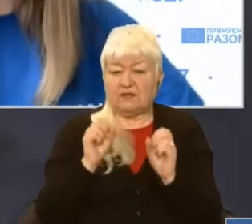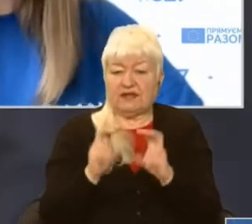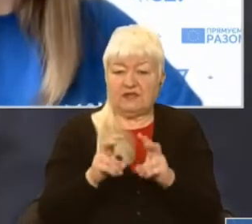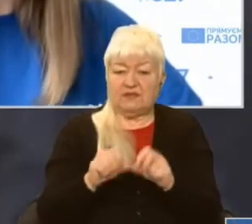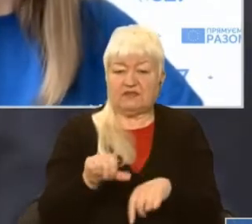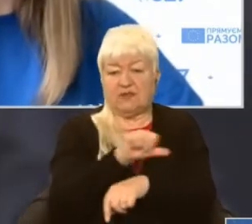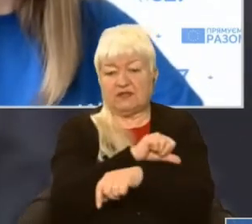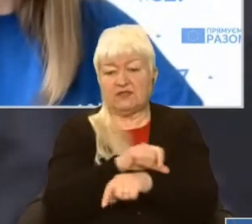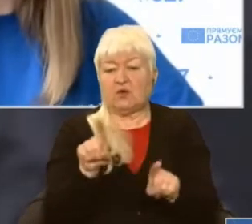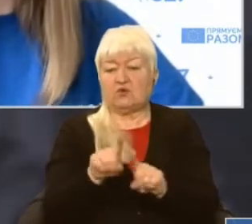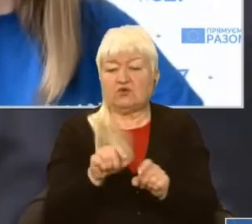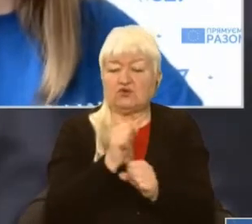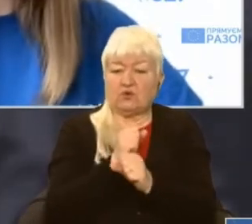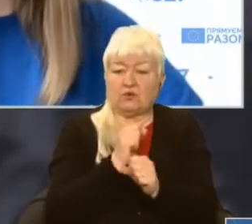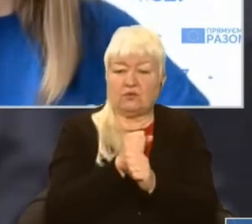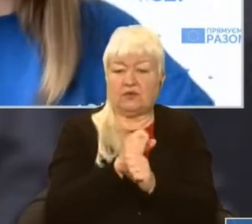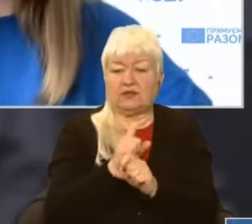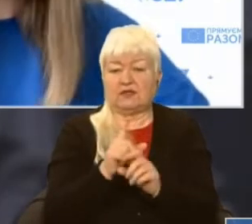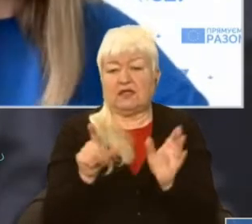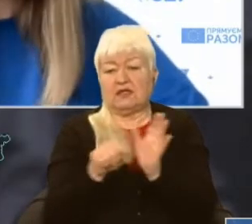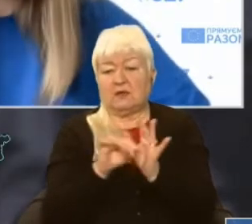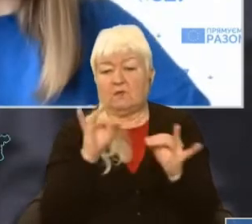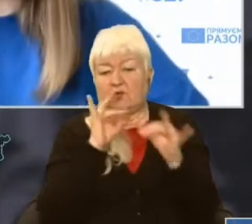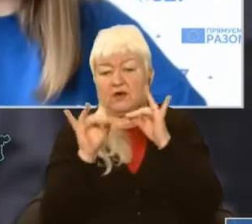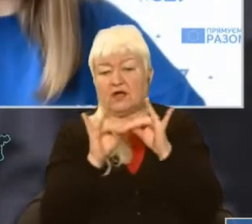робити, з ким порадитися, куди звернутися?